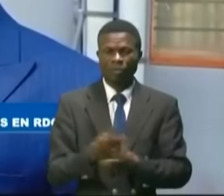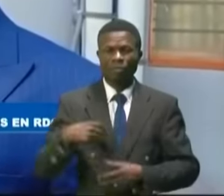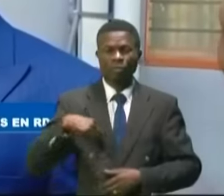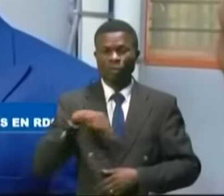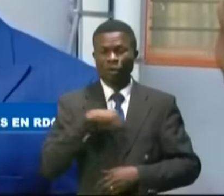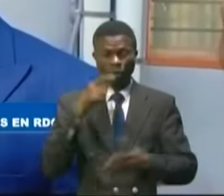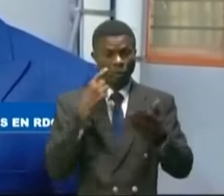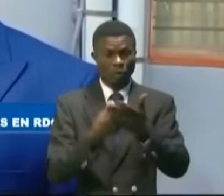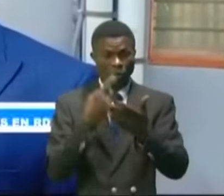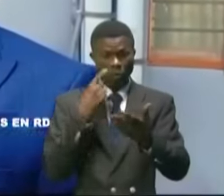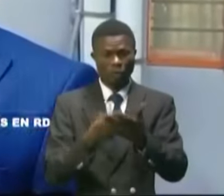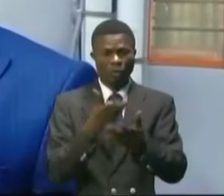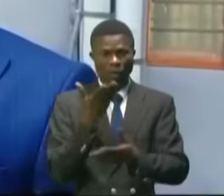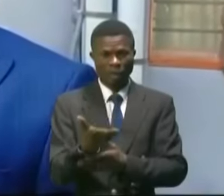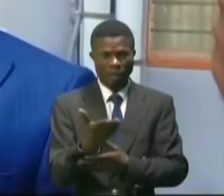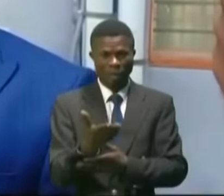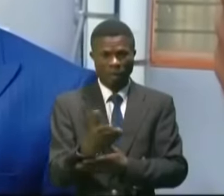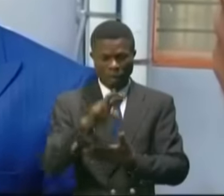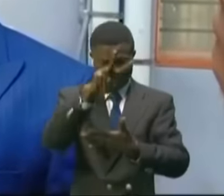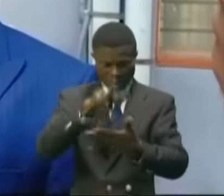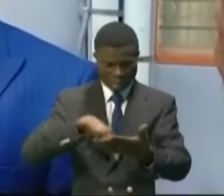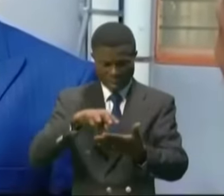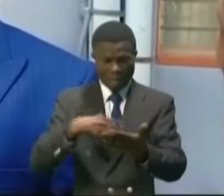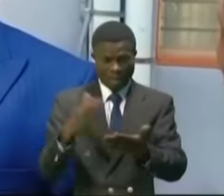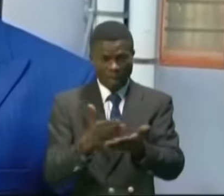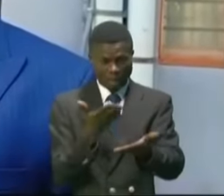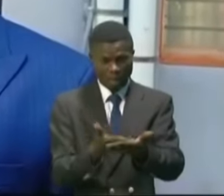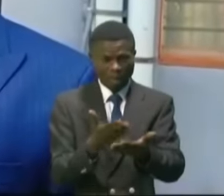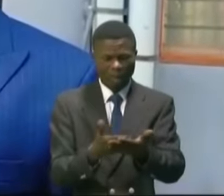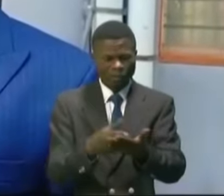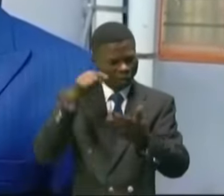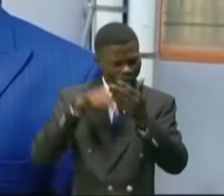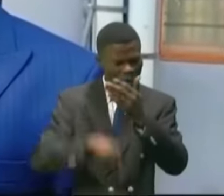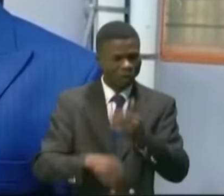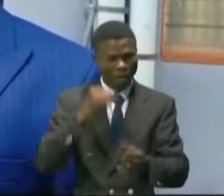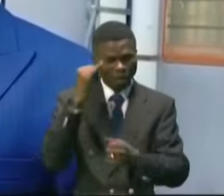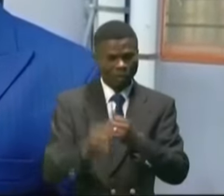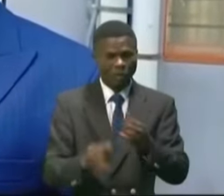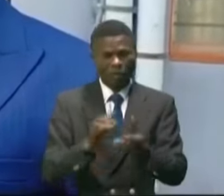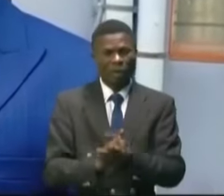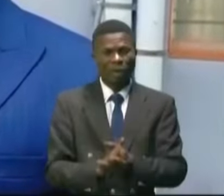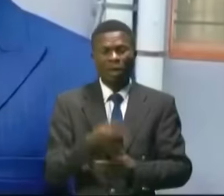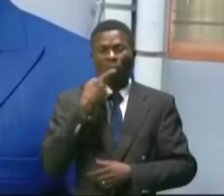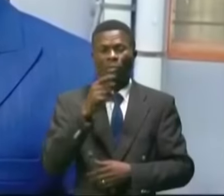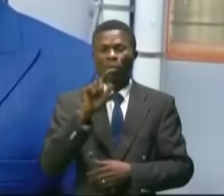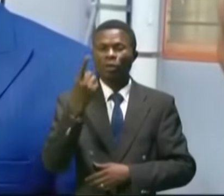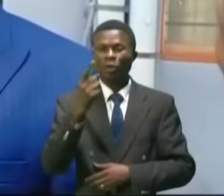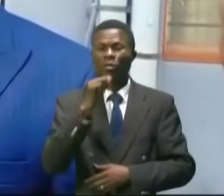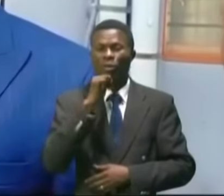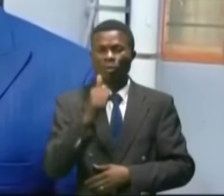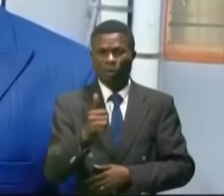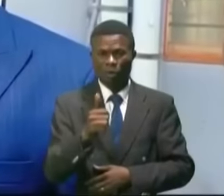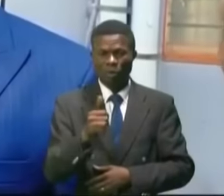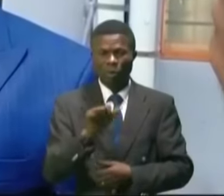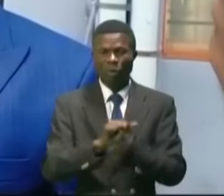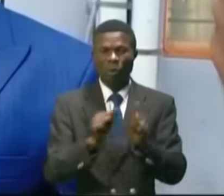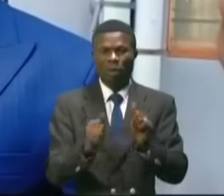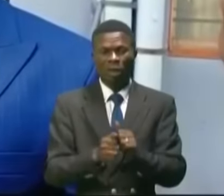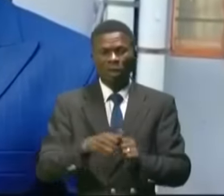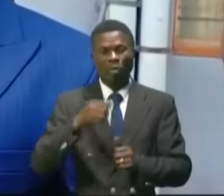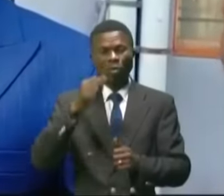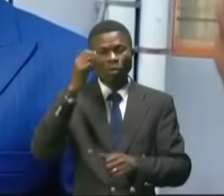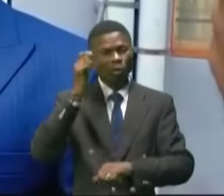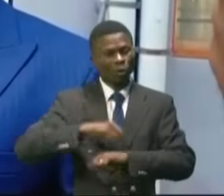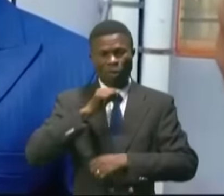remarquer en lisant surtout le contenu de cet ouvrage, je ne suis pas seulement arrêté dans les aspects purement juridiques,